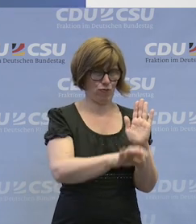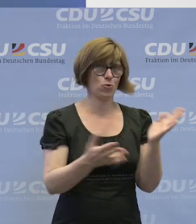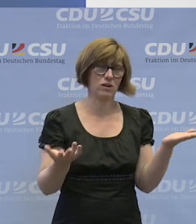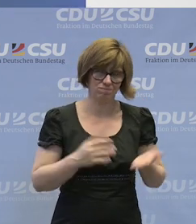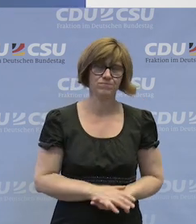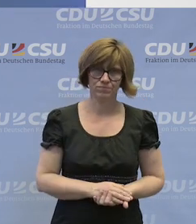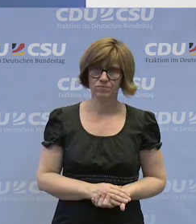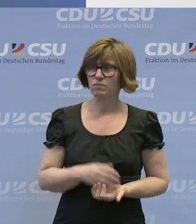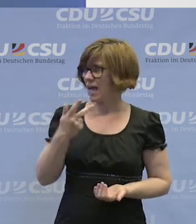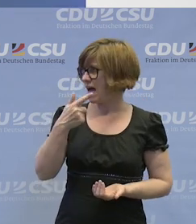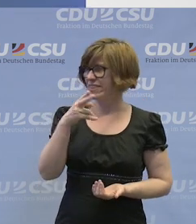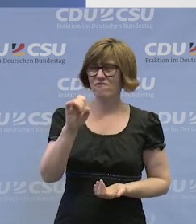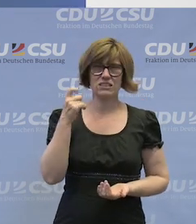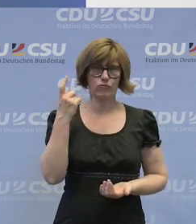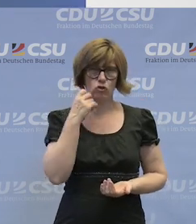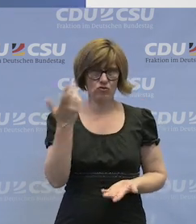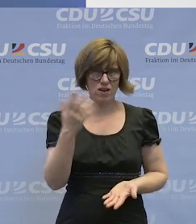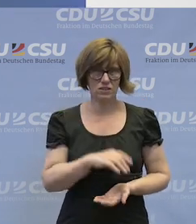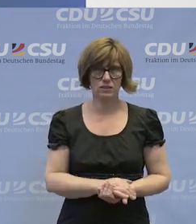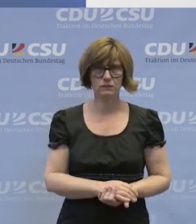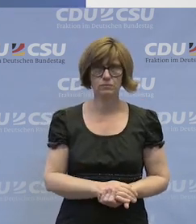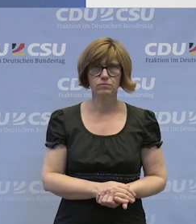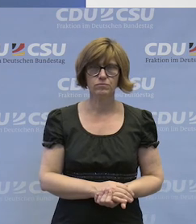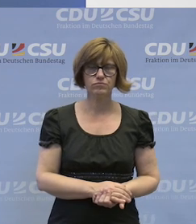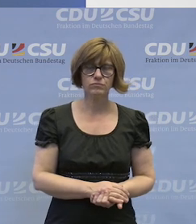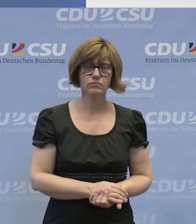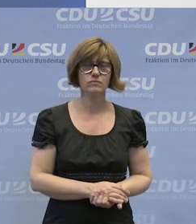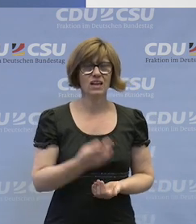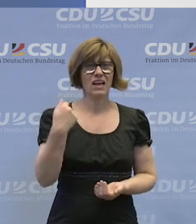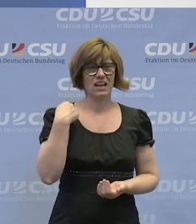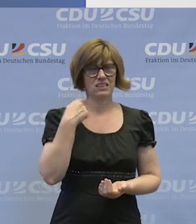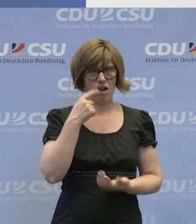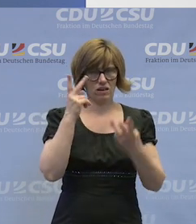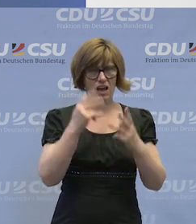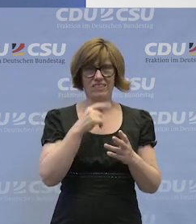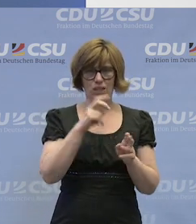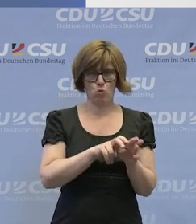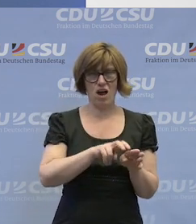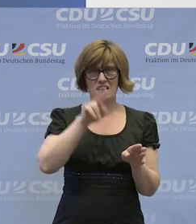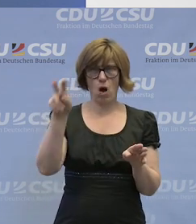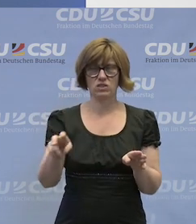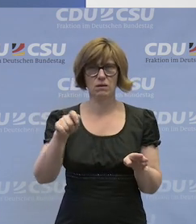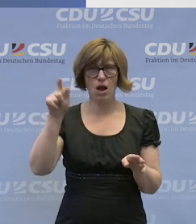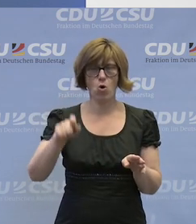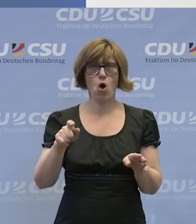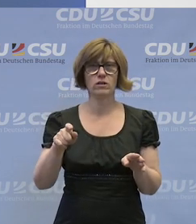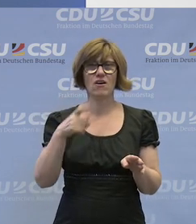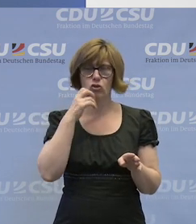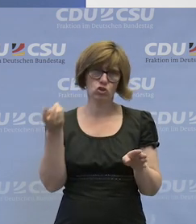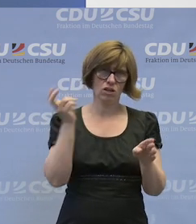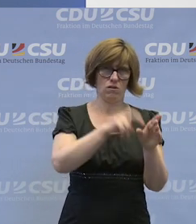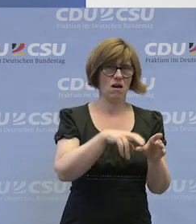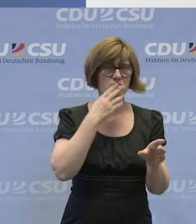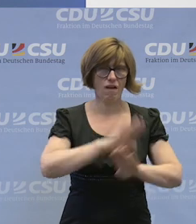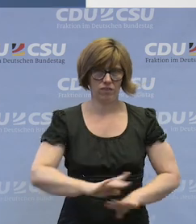Herr Thewes, was wünschen Sie sich? Also wie er gerade gesagt hat, nicht nur die, die raus möchten, es gibt ja auch nach wo noch gar nicht rein dürfen